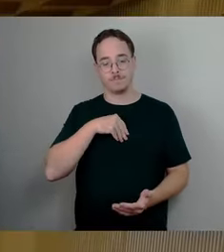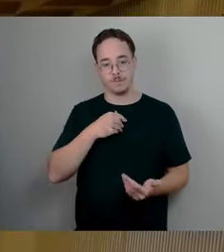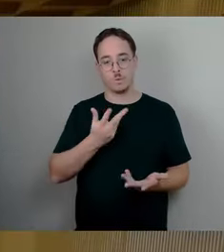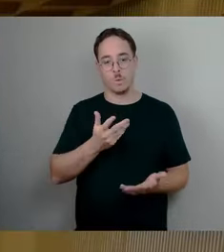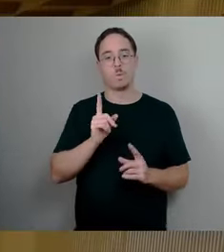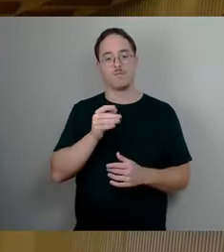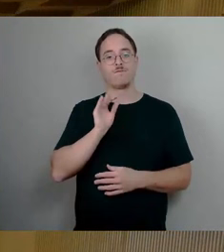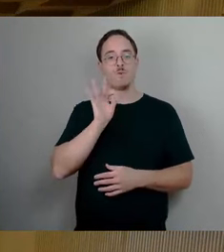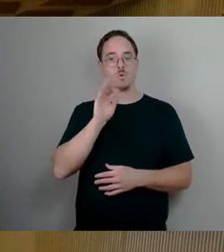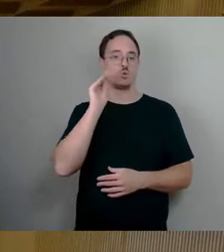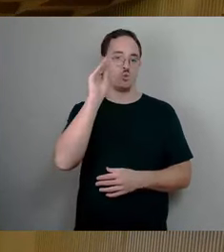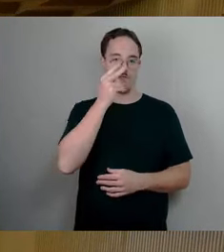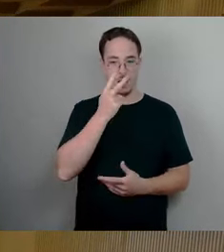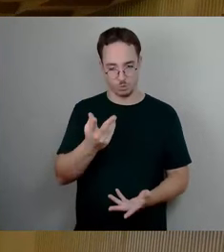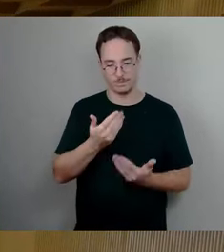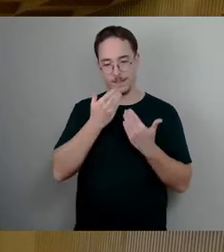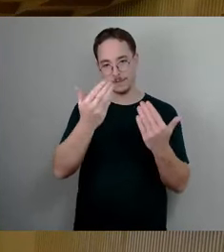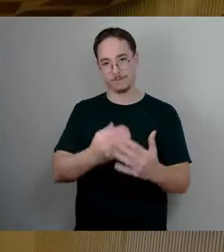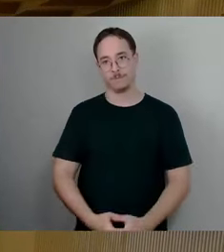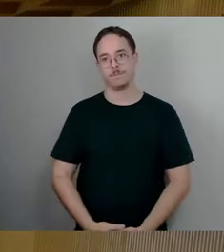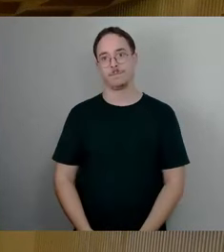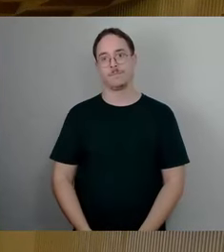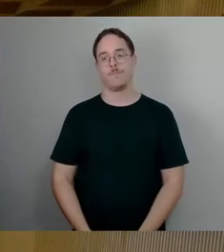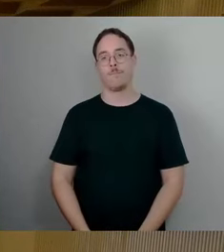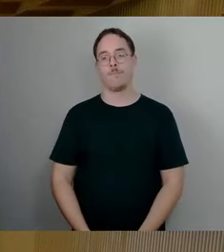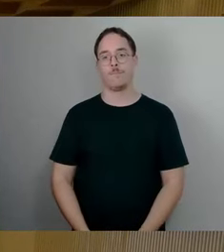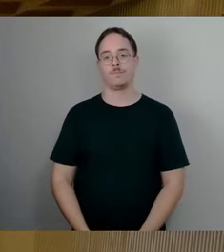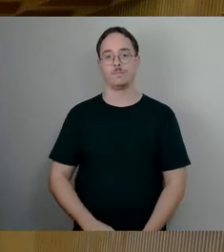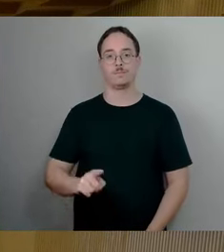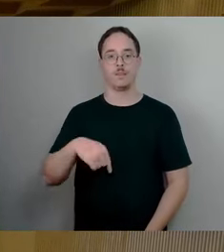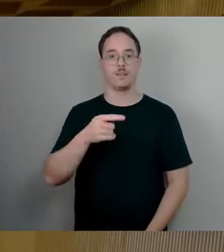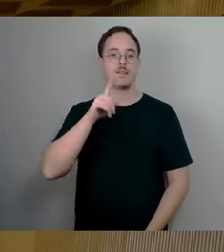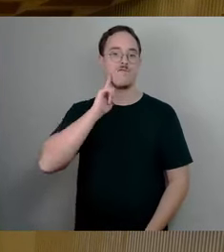Wir setzen fort mit Frau Herberts, der PVP.